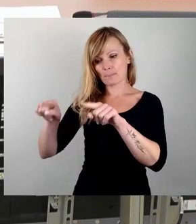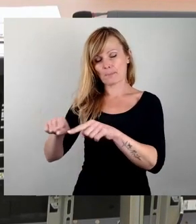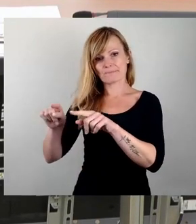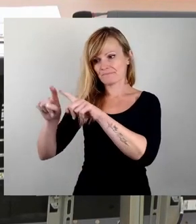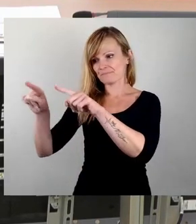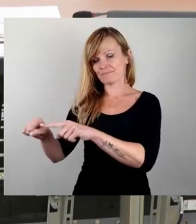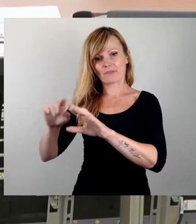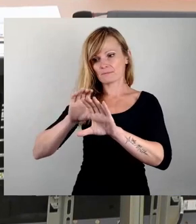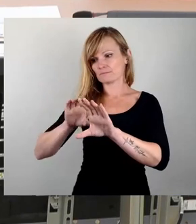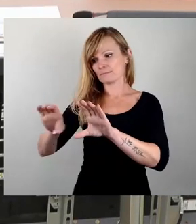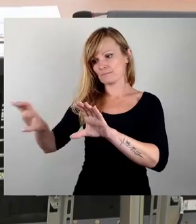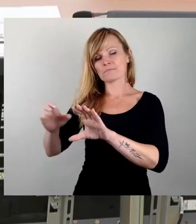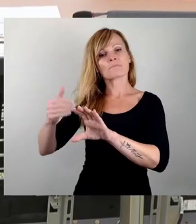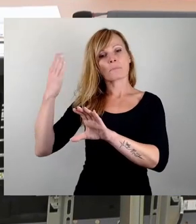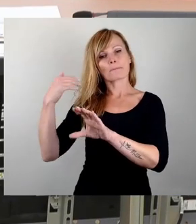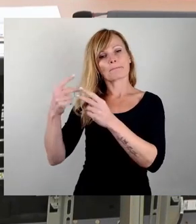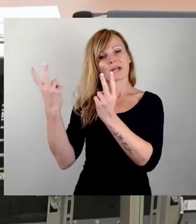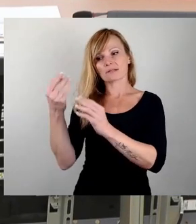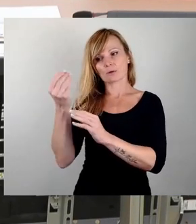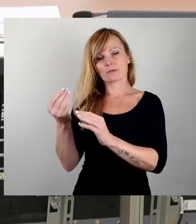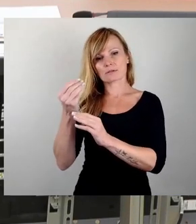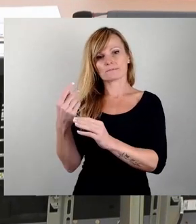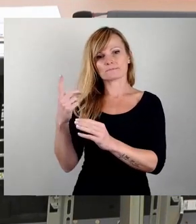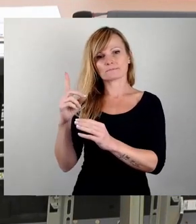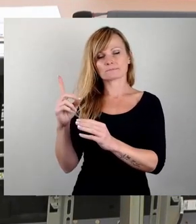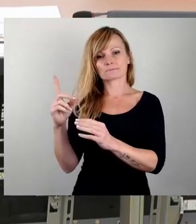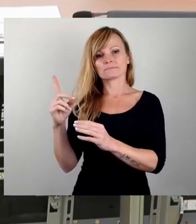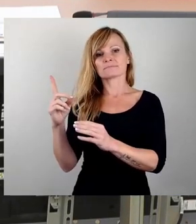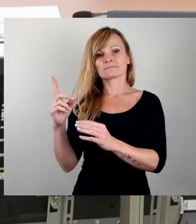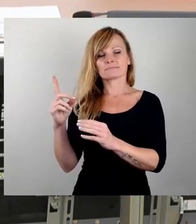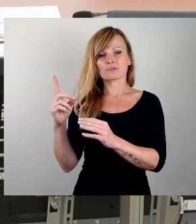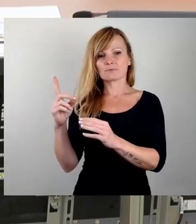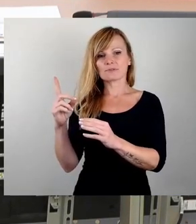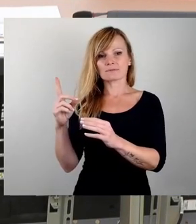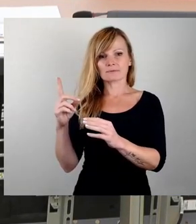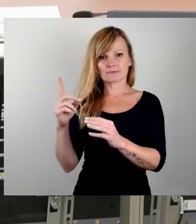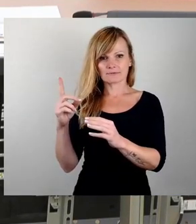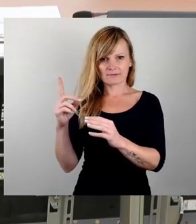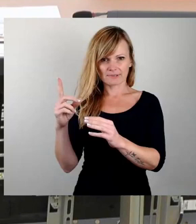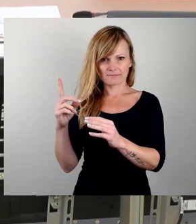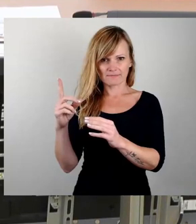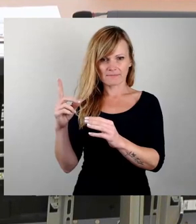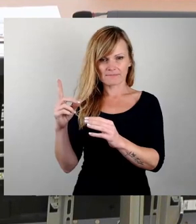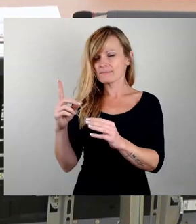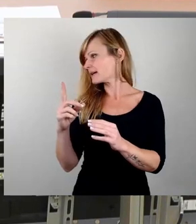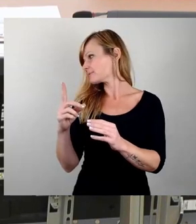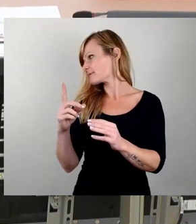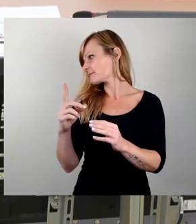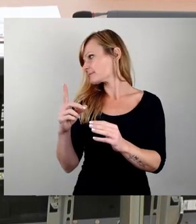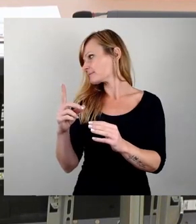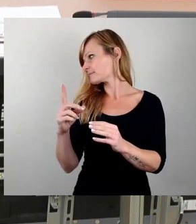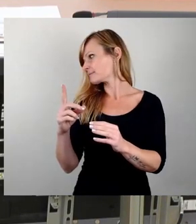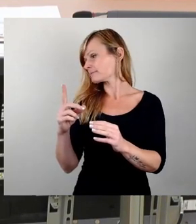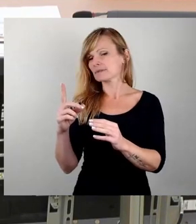namhaften Künstlern, zum Beispiel Donadini, gestaltet. Sie haben also einen vom Denkmalschutz bestätigten künstlerischen Wert